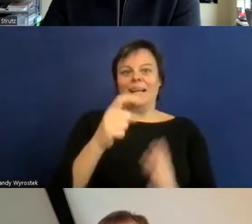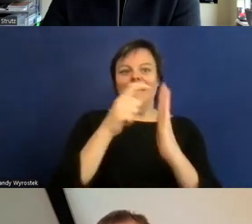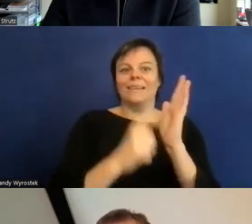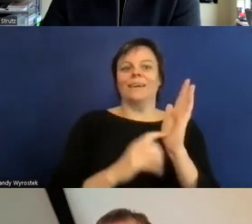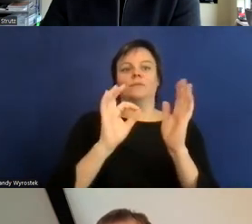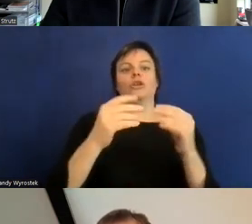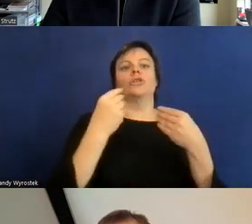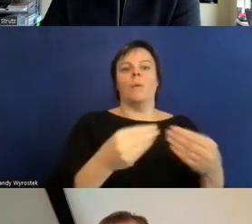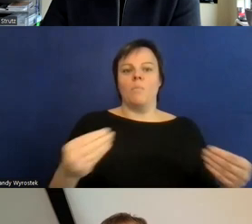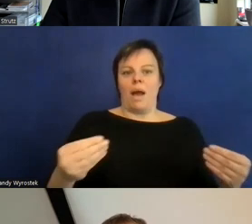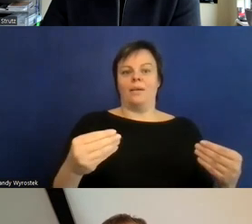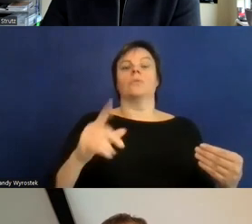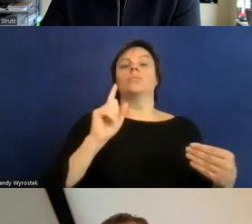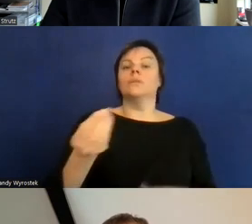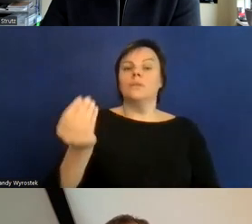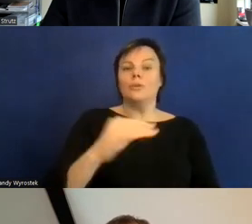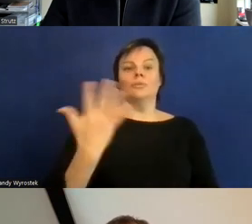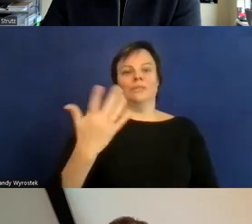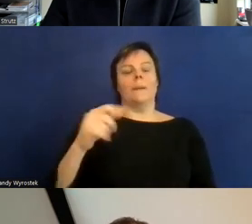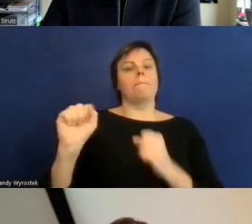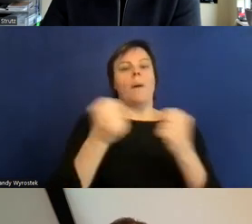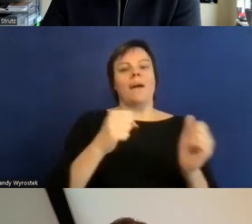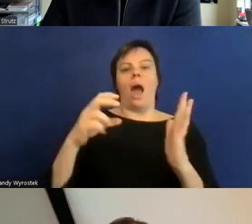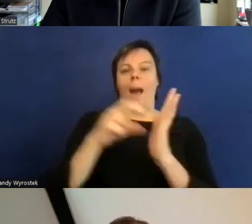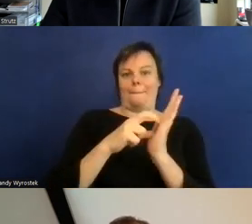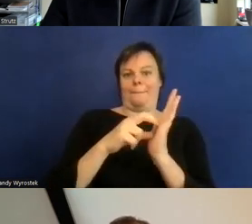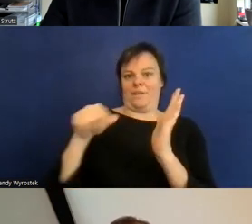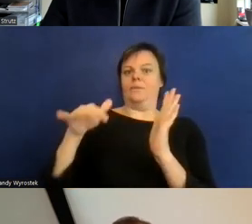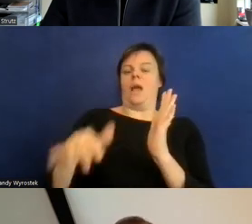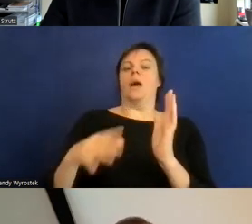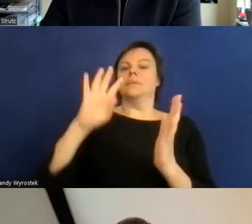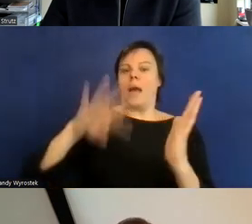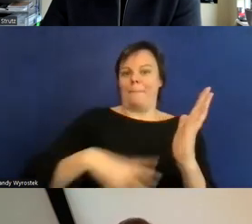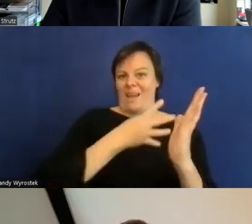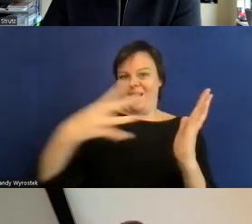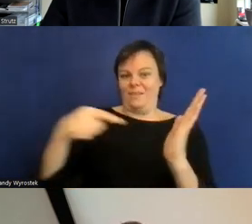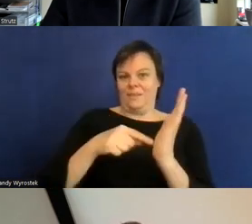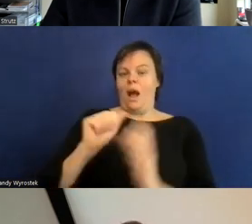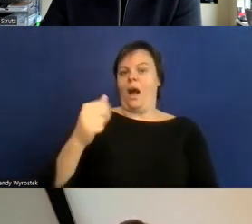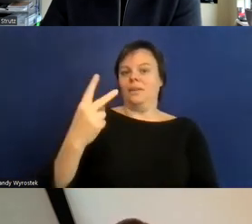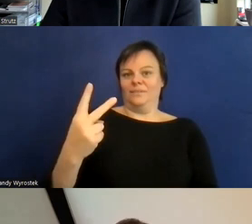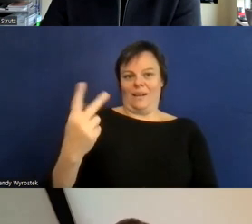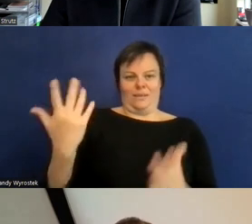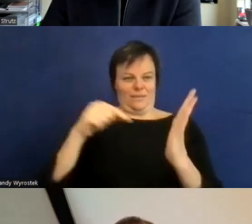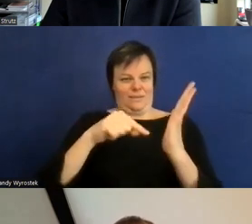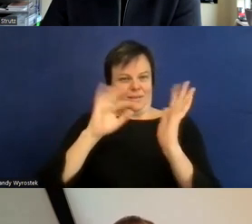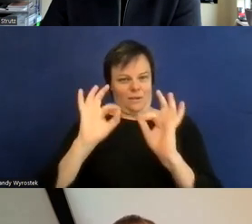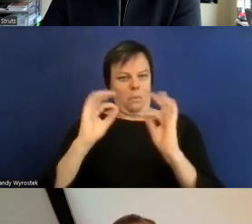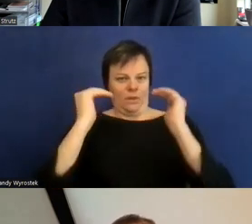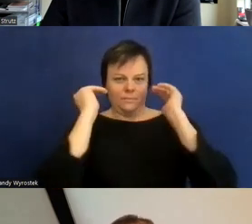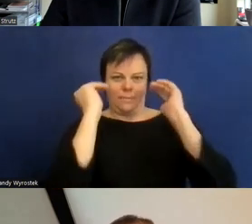im Standort jetzt offiziell kann ich dazu sagen das ist jetzt offiziell ein B3C Standard